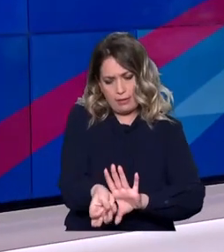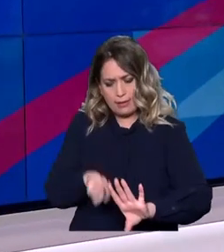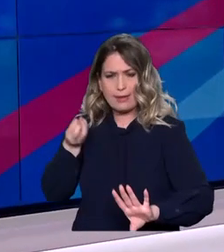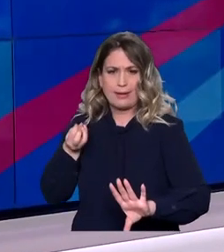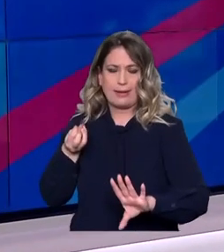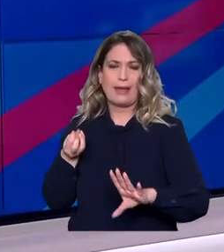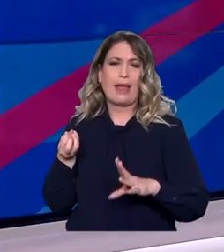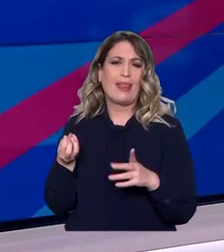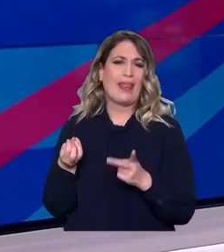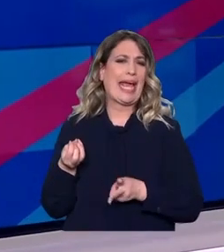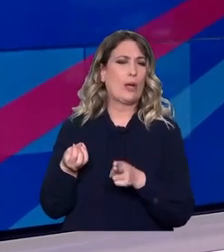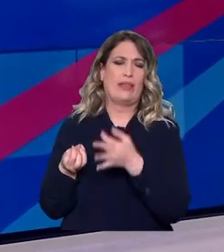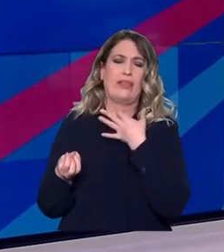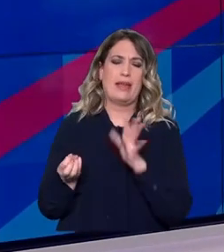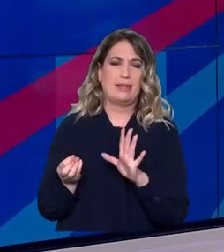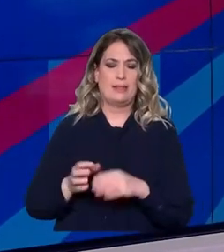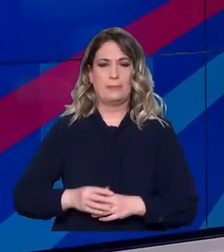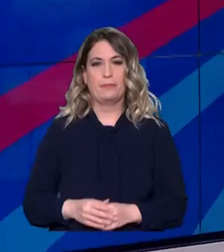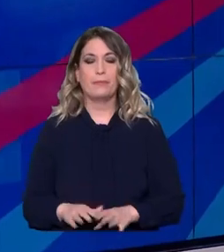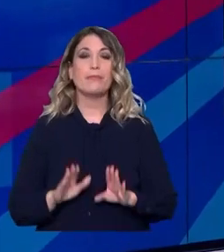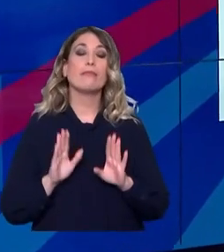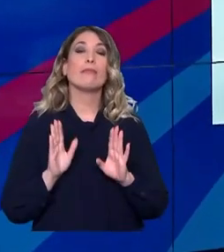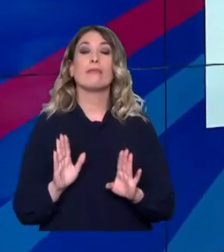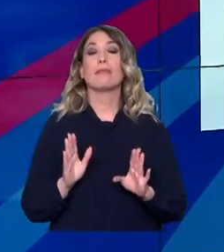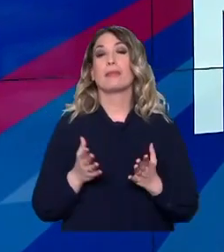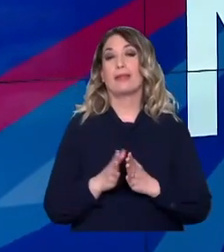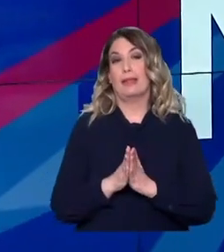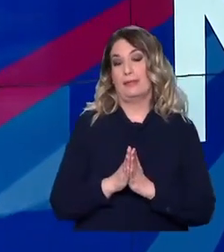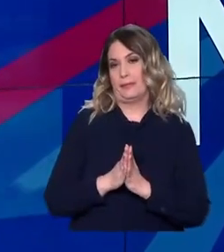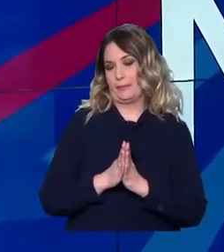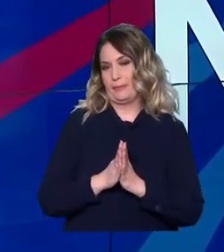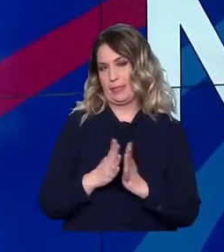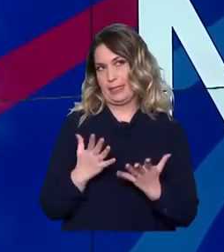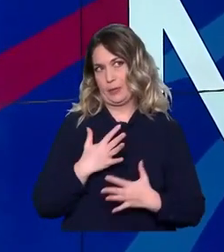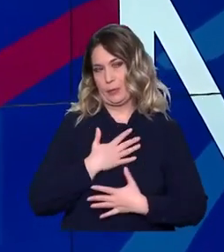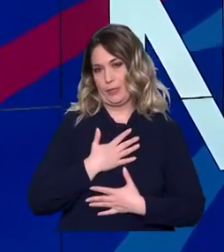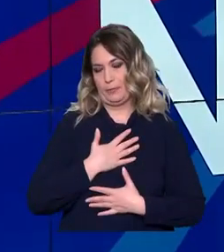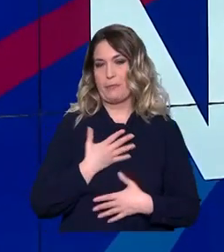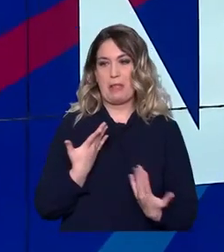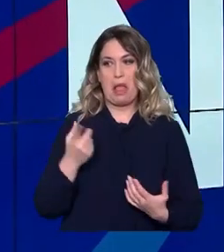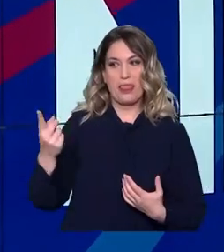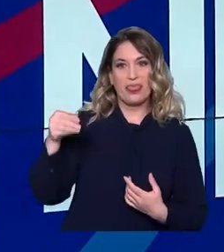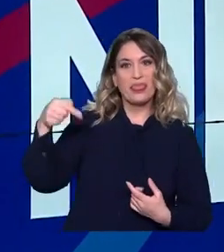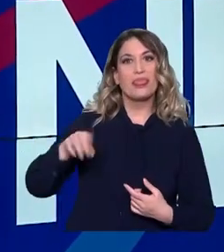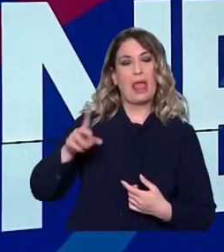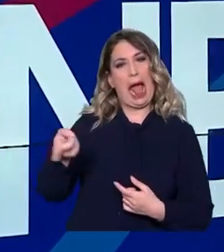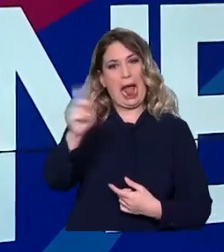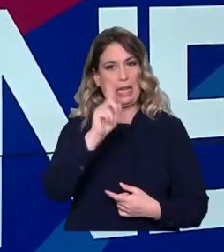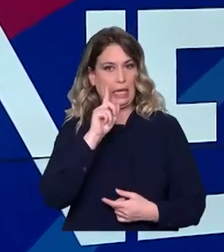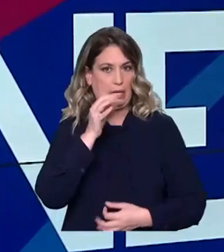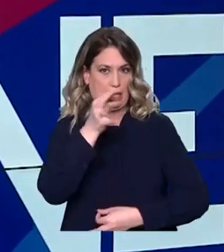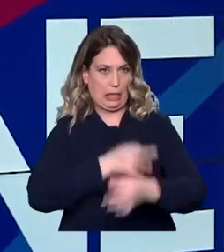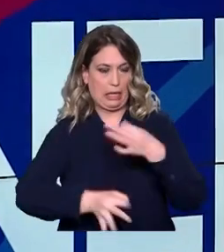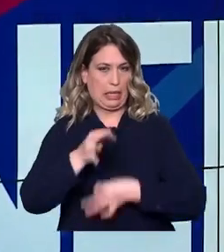Συγγνώμη δηλαδή, αλλά αυτό που λέει ο γιατρός είναι το εξής. Λέει ότι η γυναίκα αυτή δεν ήρθε για να τους δώσουμε οδηγίες και να πάρει το εξιτήριο. Αλλά το εξιτήριο ήρθε και το πήρε